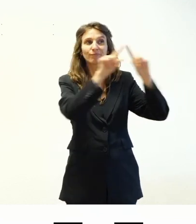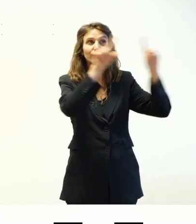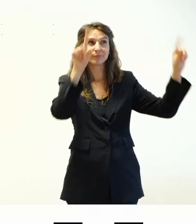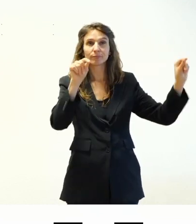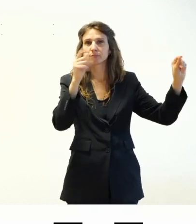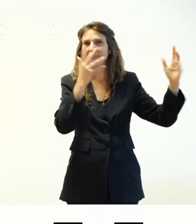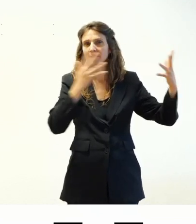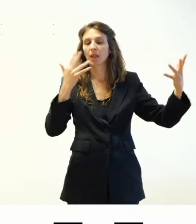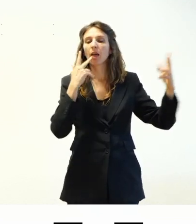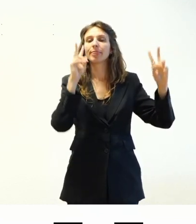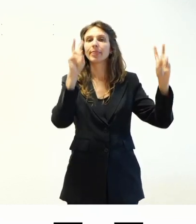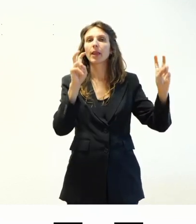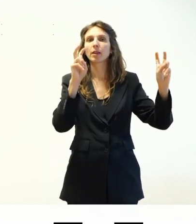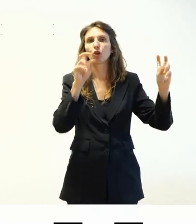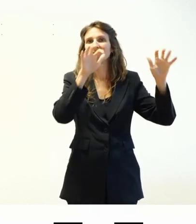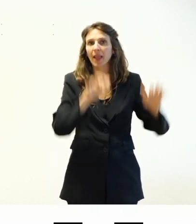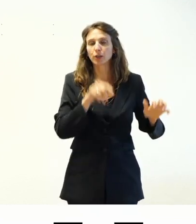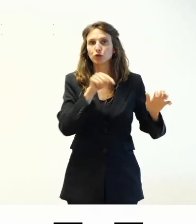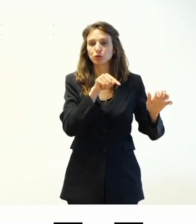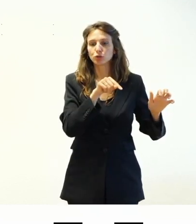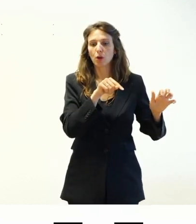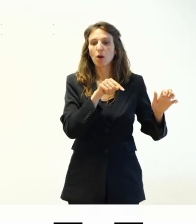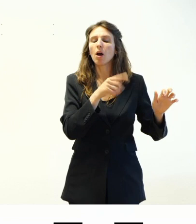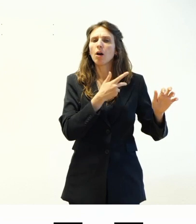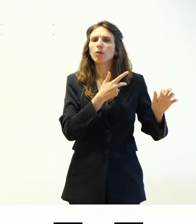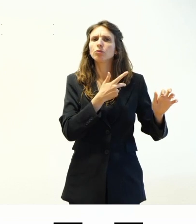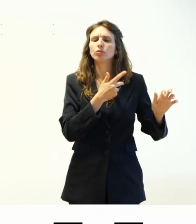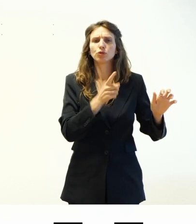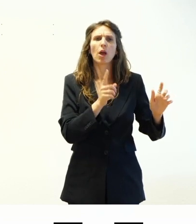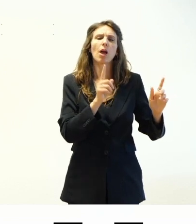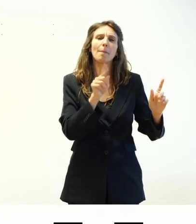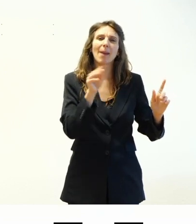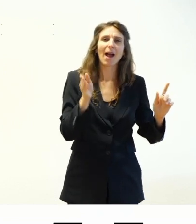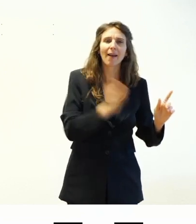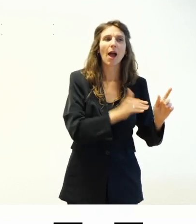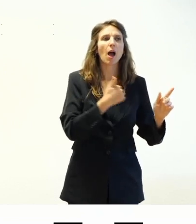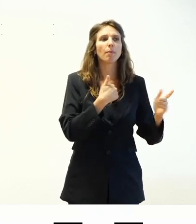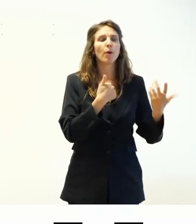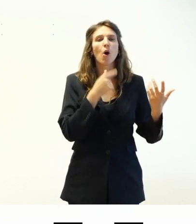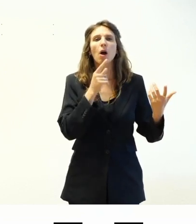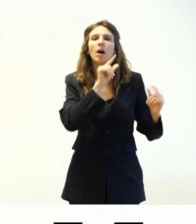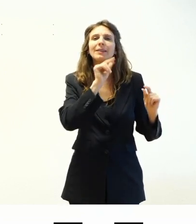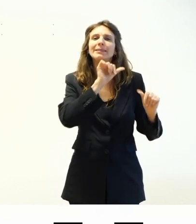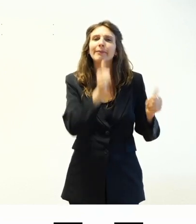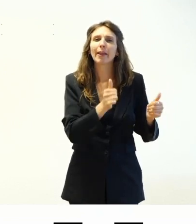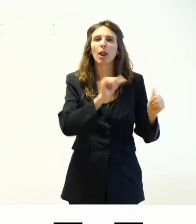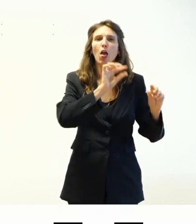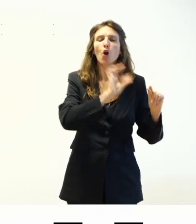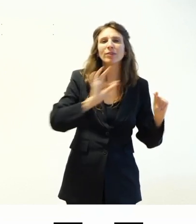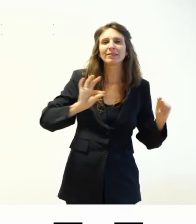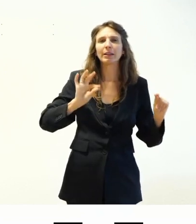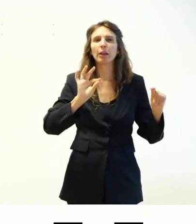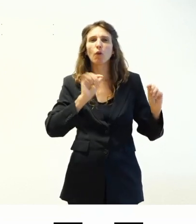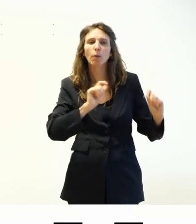in cui vado a inserire il mio testo e poi potete andare a selezionare se sto a un paragrafo, se voglio andare a metterlo in grassetto, in gorsivo, un elemento puntato,